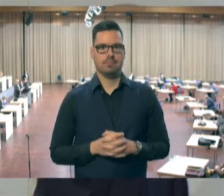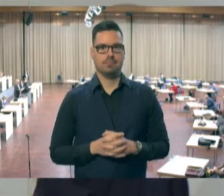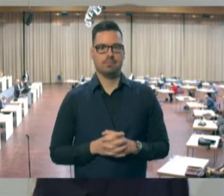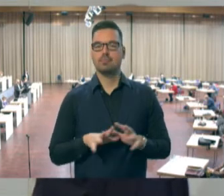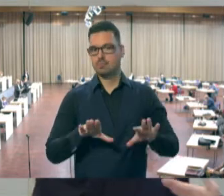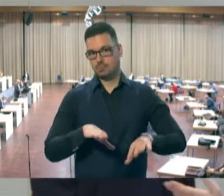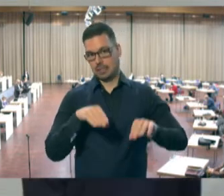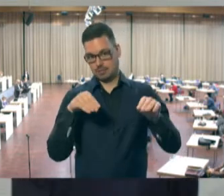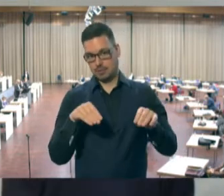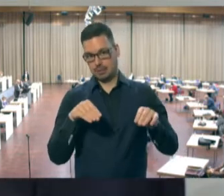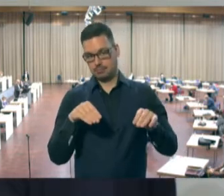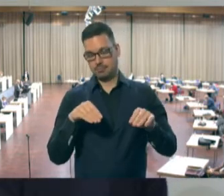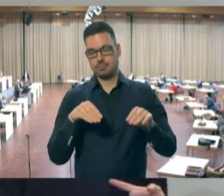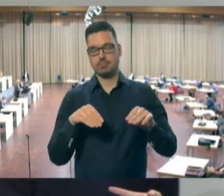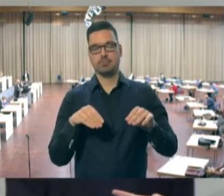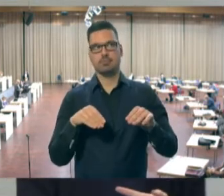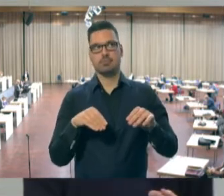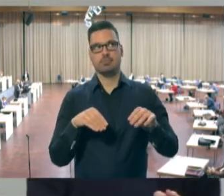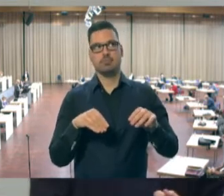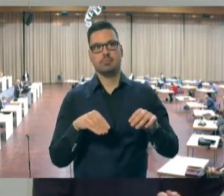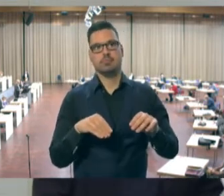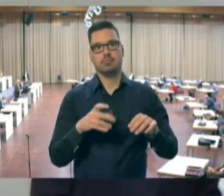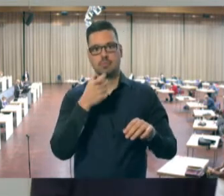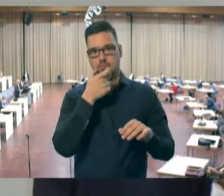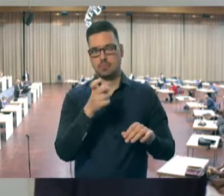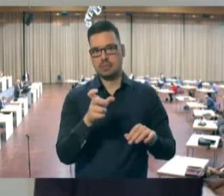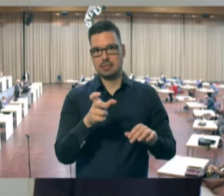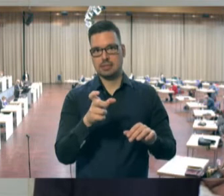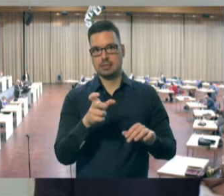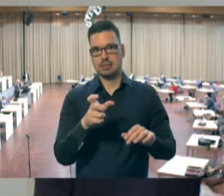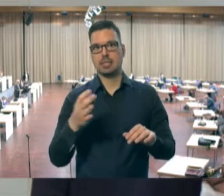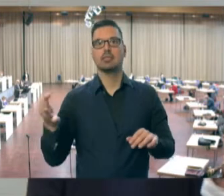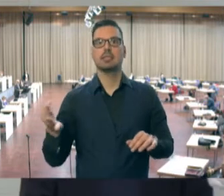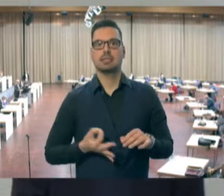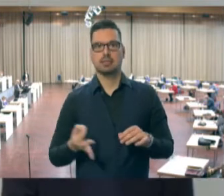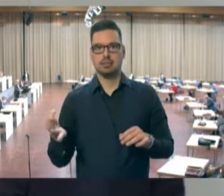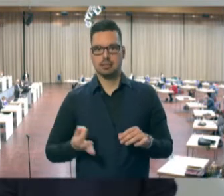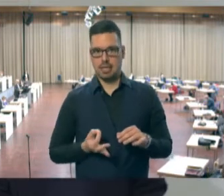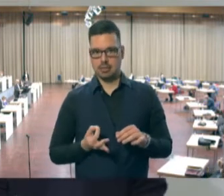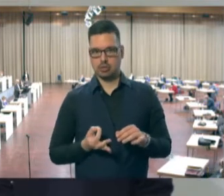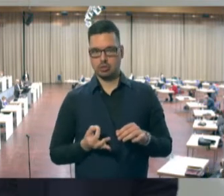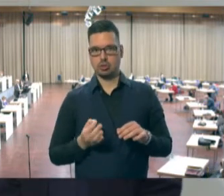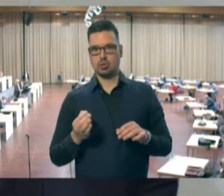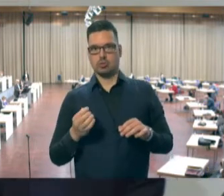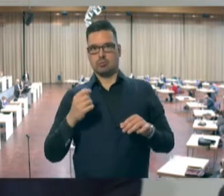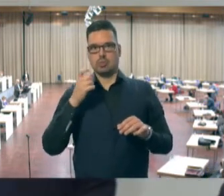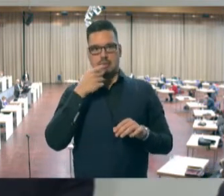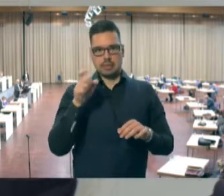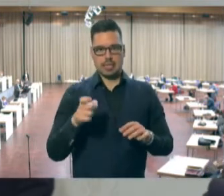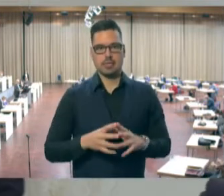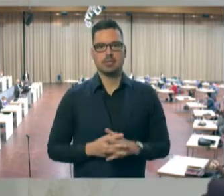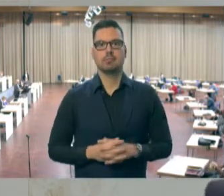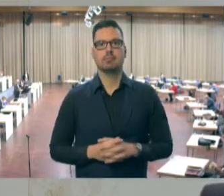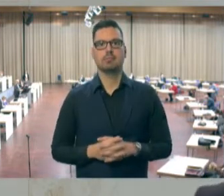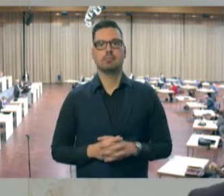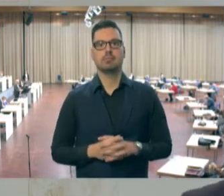ausnahmsweise mal mit einem Zitat an, also das saarländische Zitat, das zähle ich in dem Moment nicht. Hier haben wir es mit